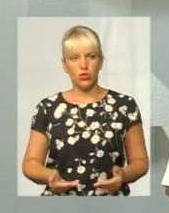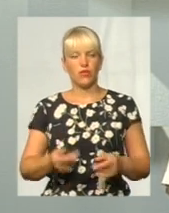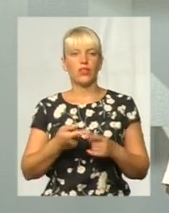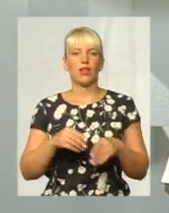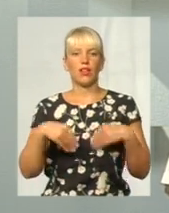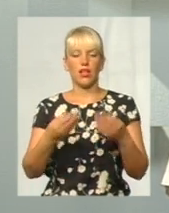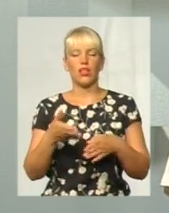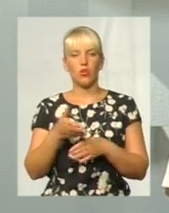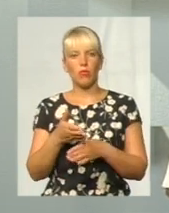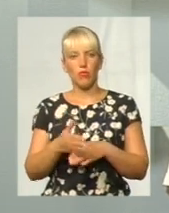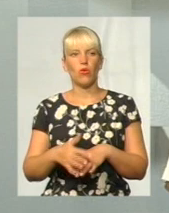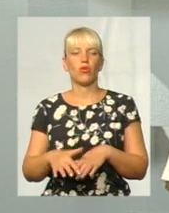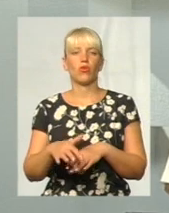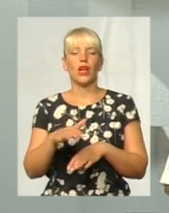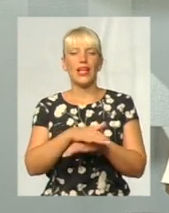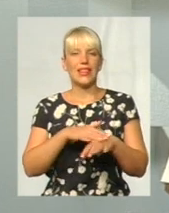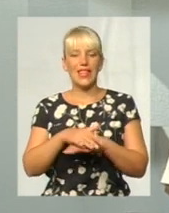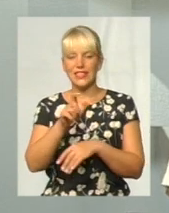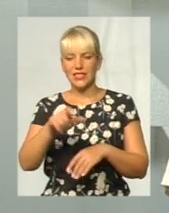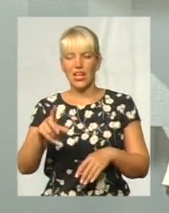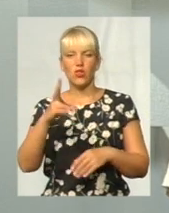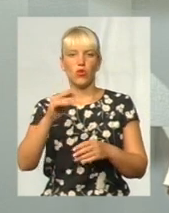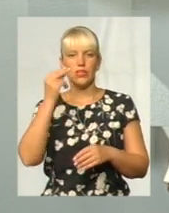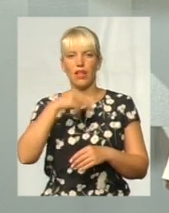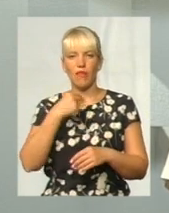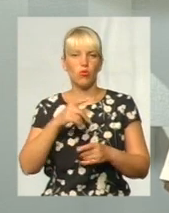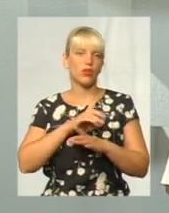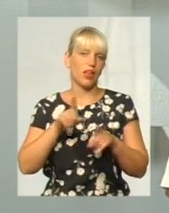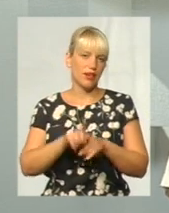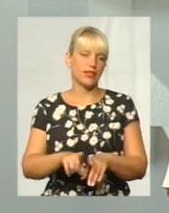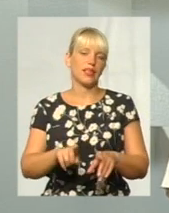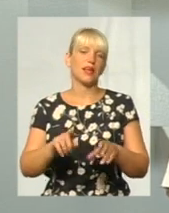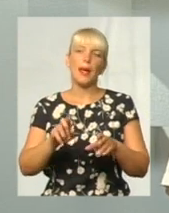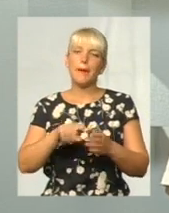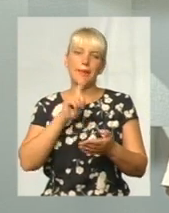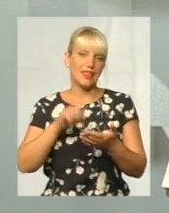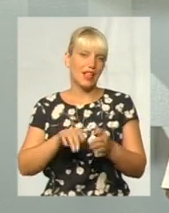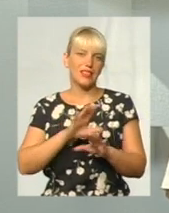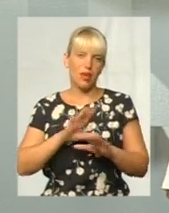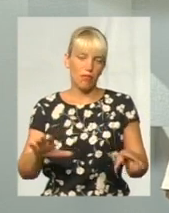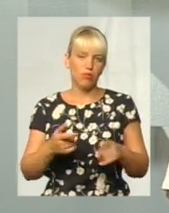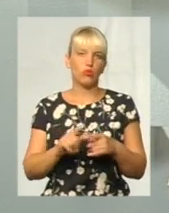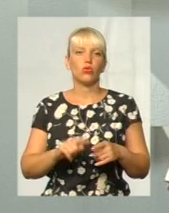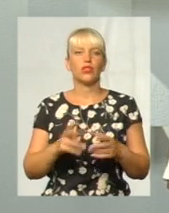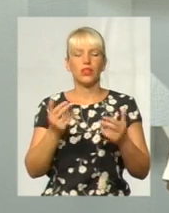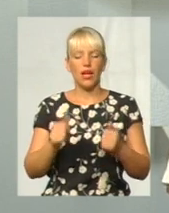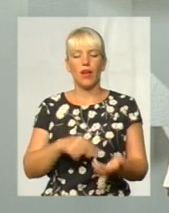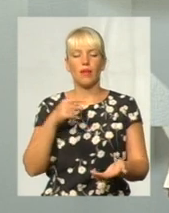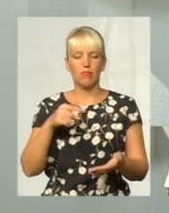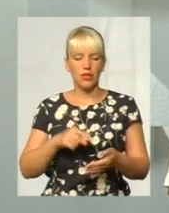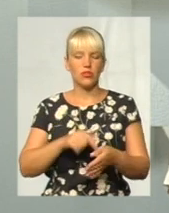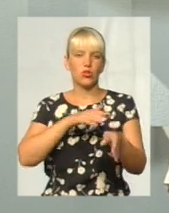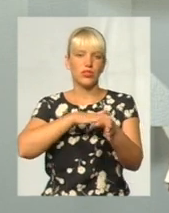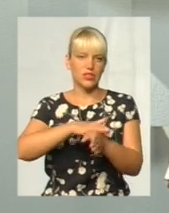допомоги населенню. Слава Богу, що таких питань не було. Так, місто здійснює відповідний контроль